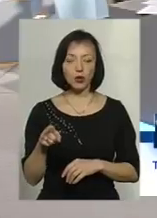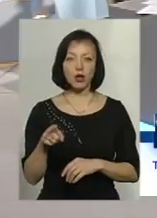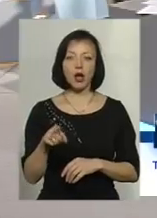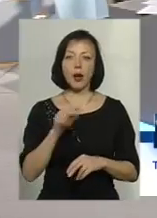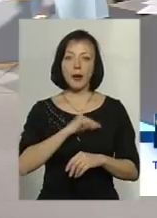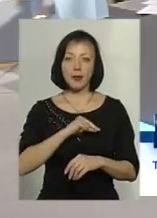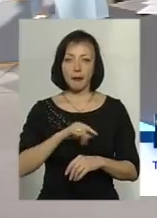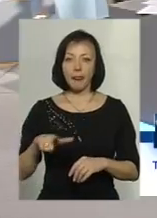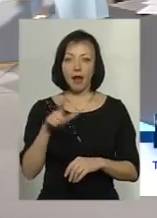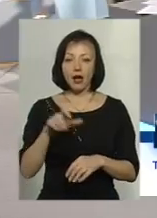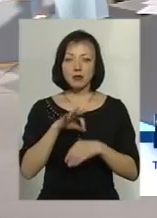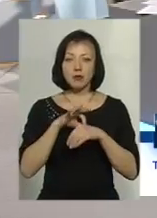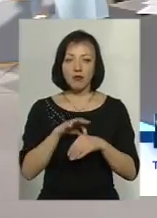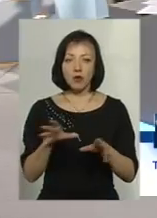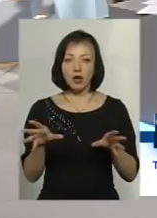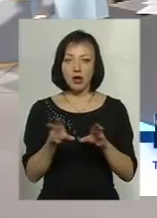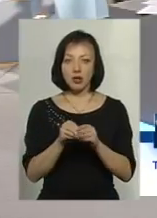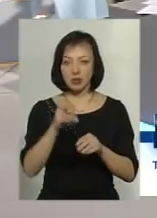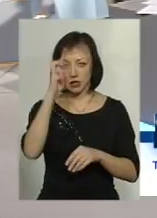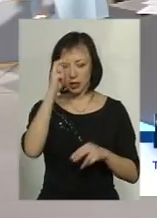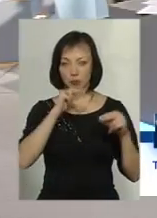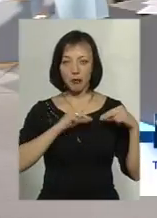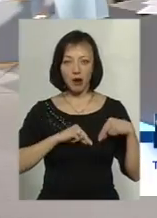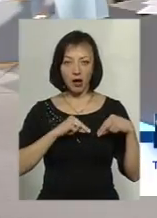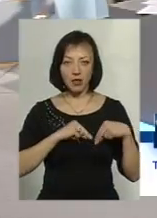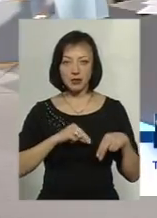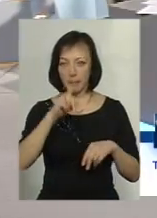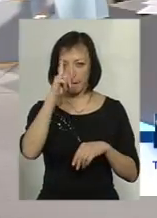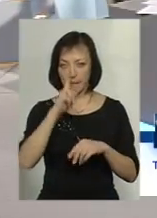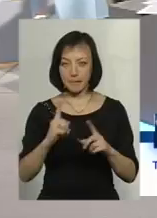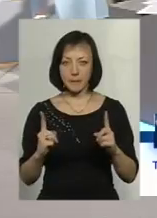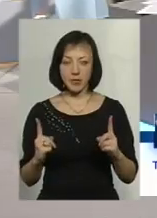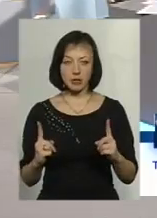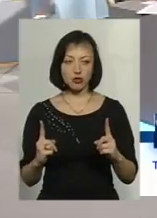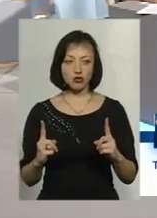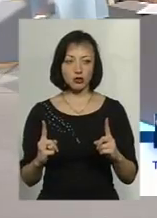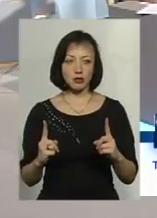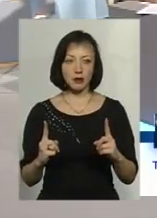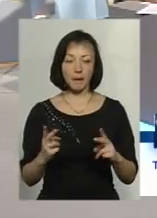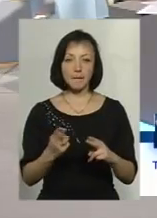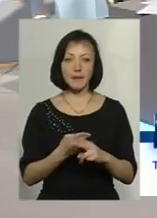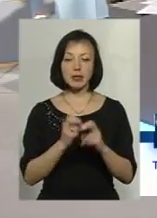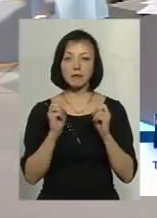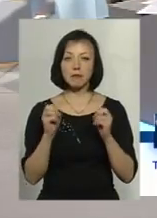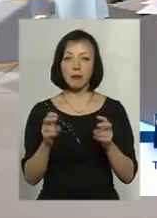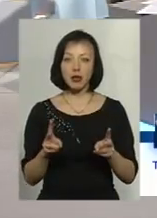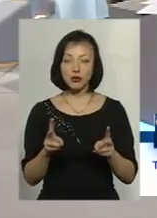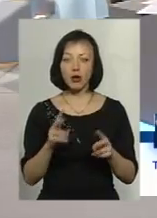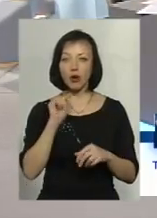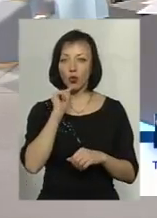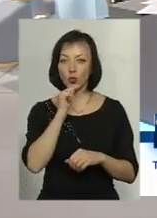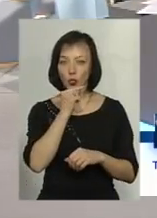газівники проводять разом з Держпраці місячник отої безпечного та